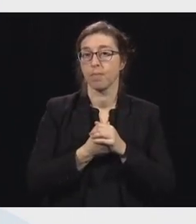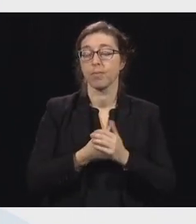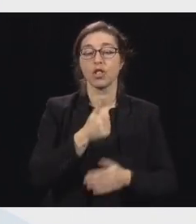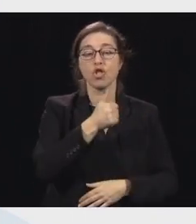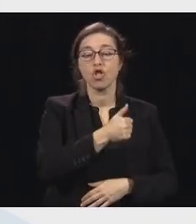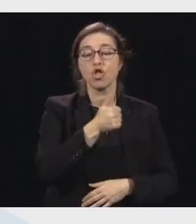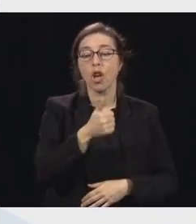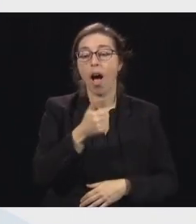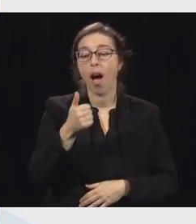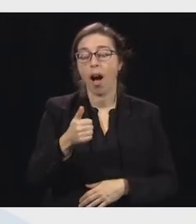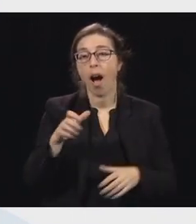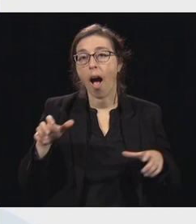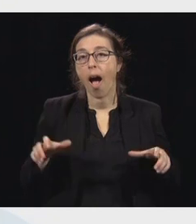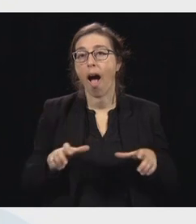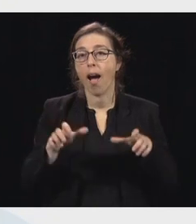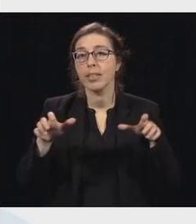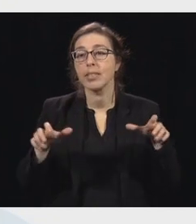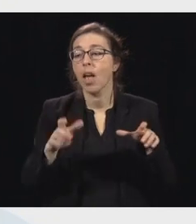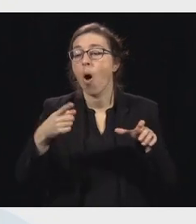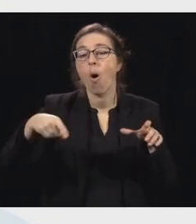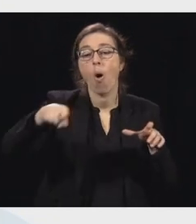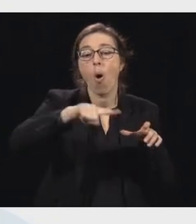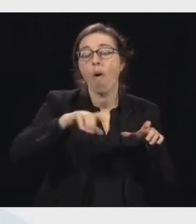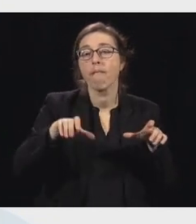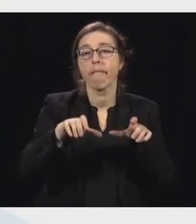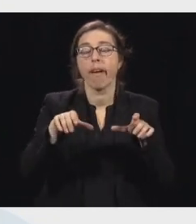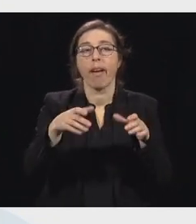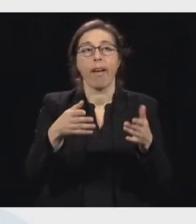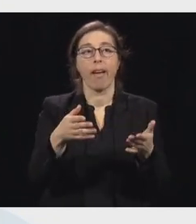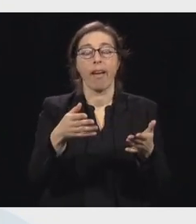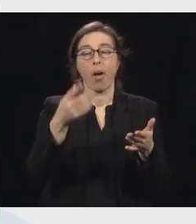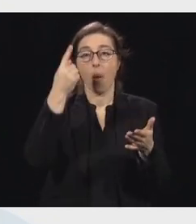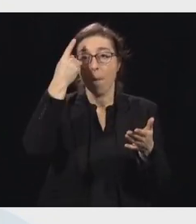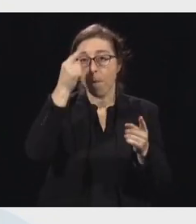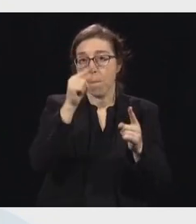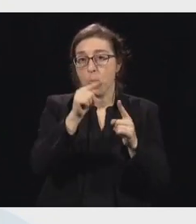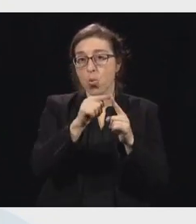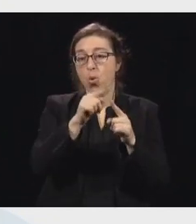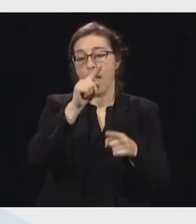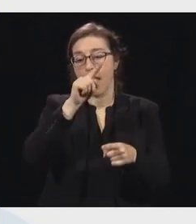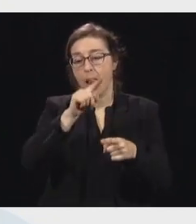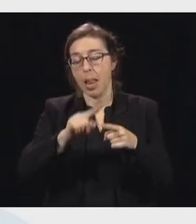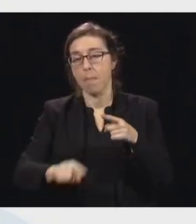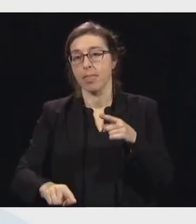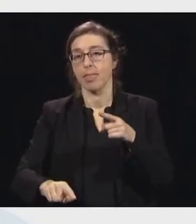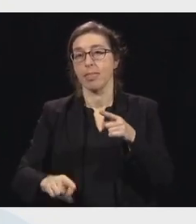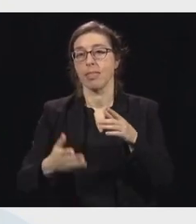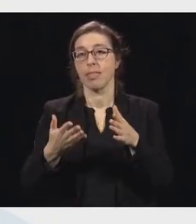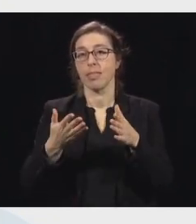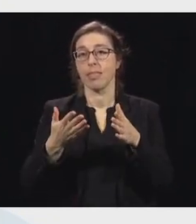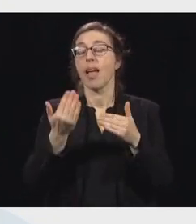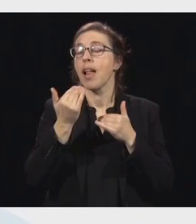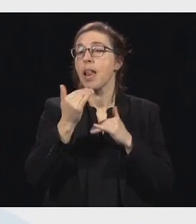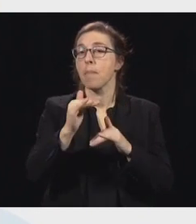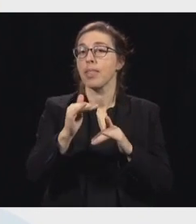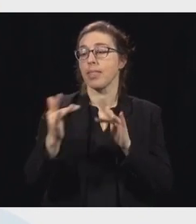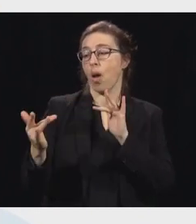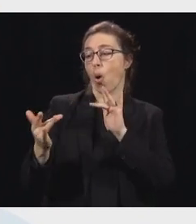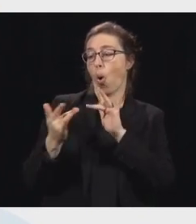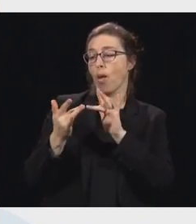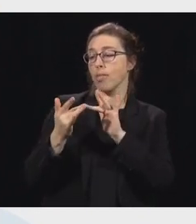geste qui permet de limiter les contacts avec d'autres personnes